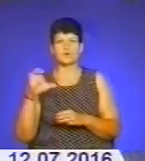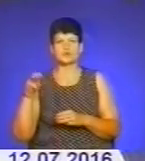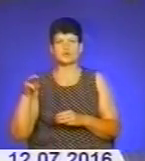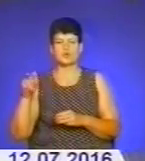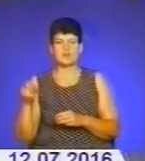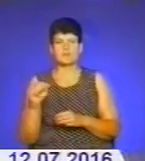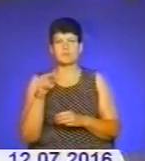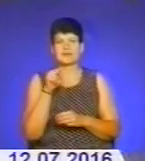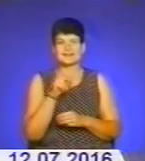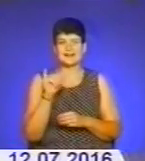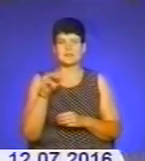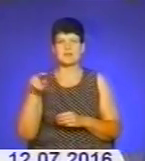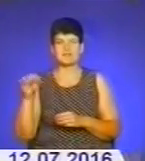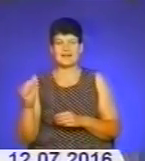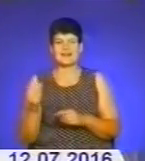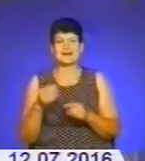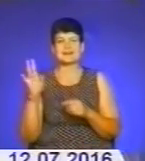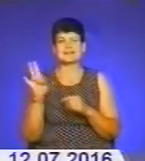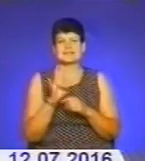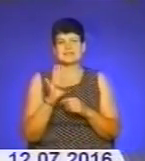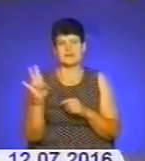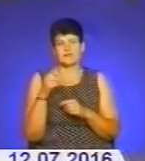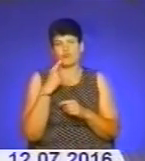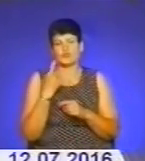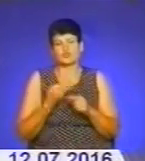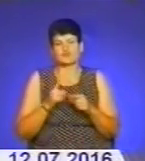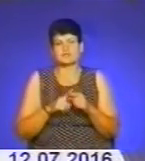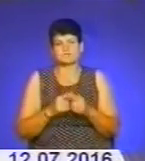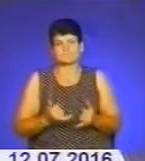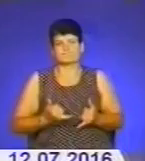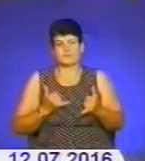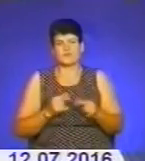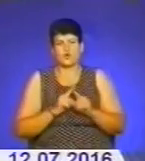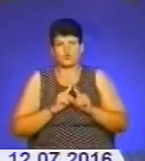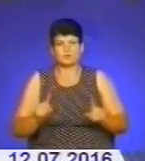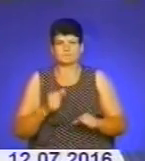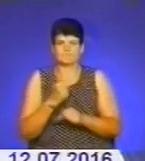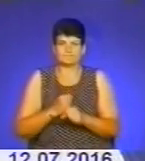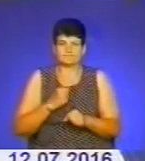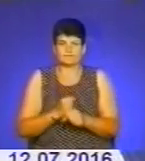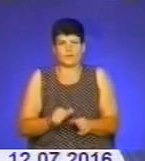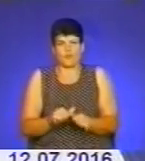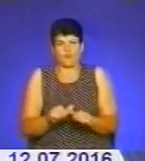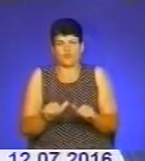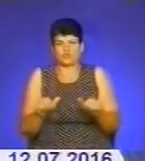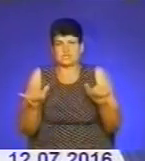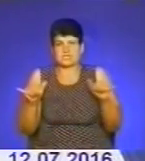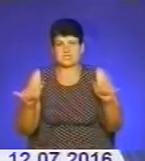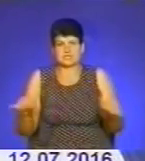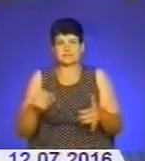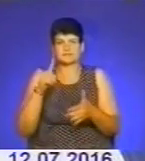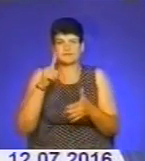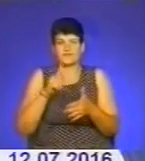називає їх первоверховними. Бо ці апостоли особливо потрудилися в поширенні христового учення серед язичницьких народів.